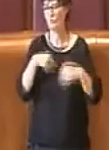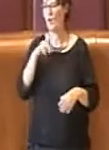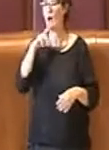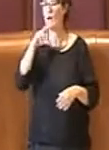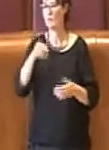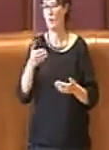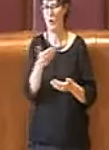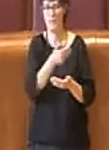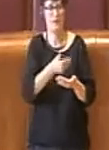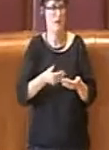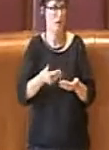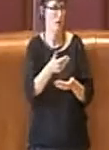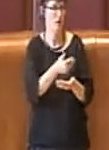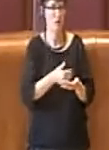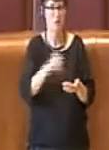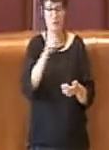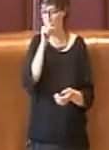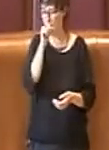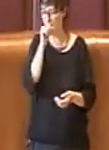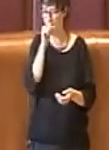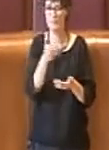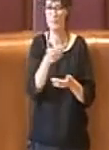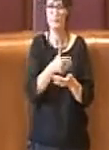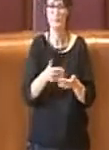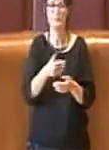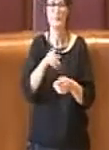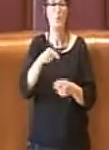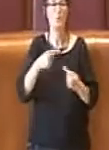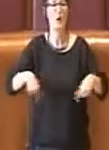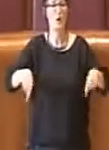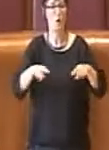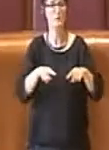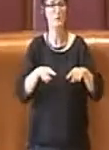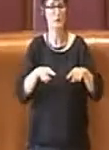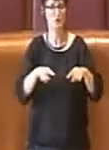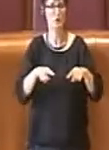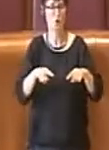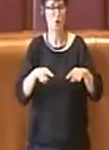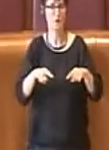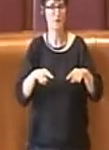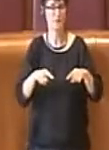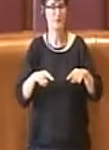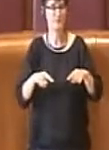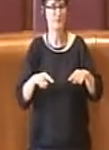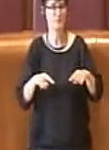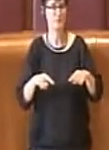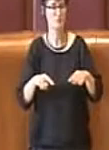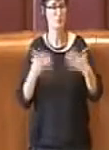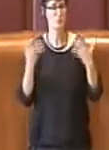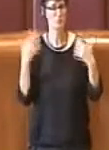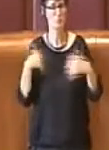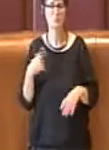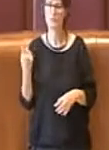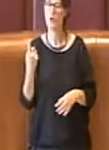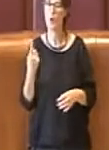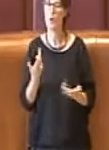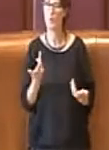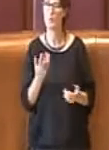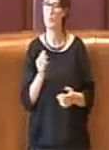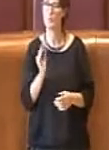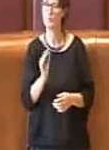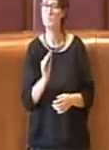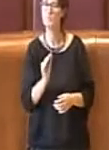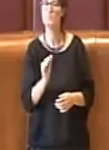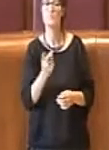anche in Commissione è stato sollevato la richiesta di avere dei